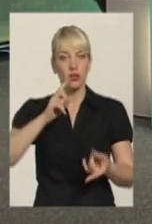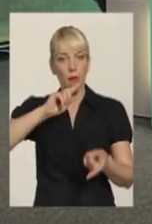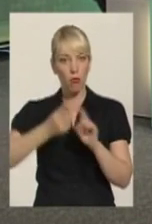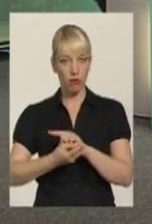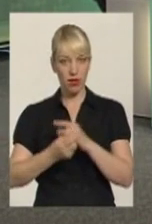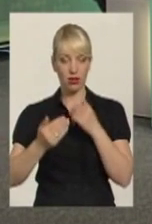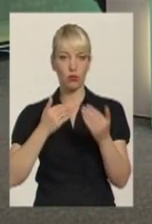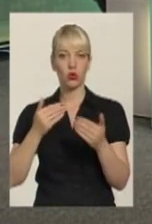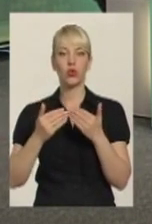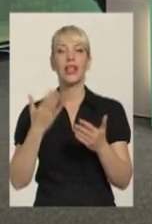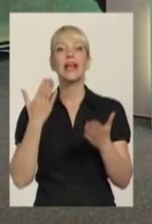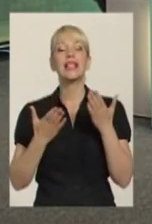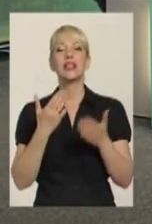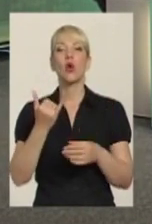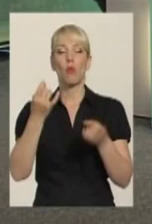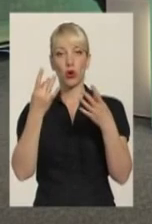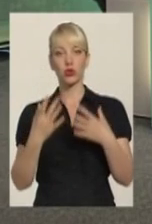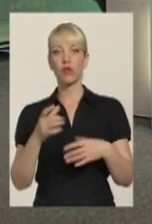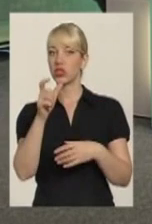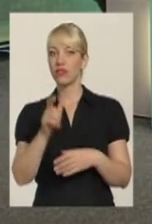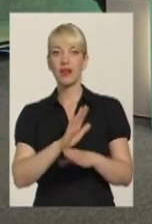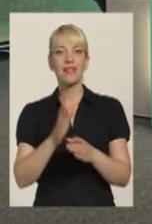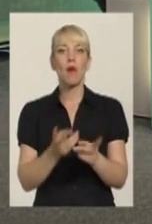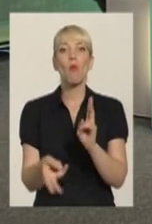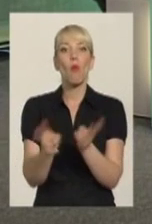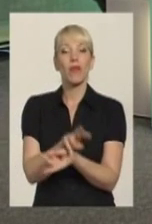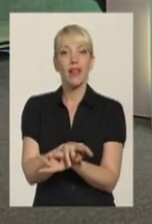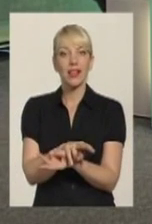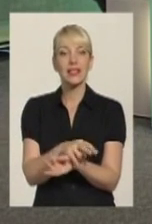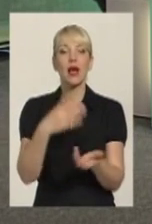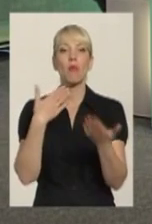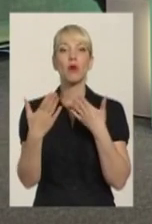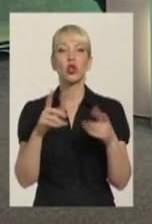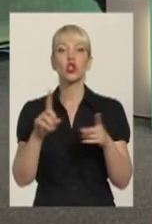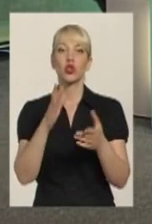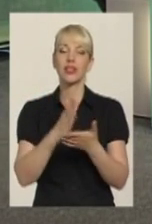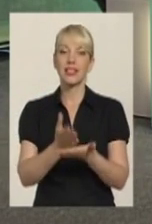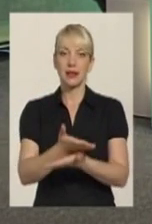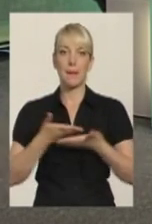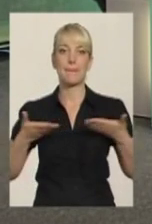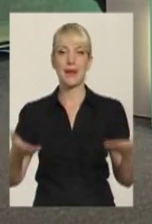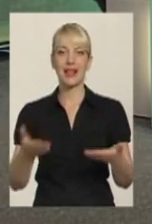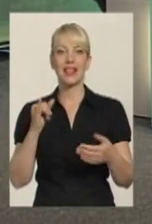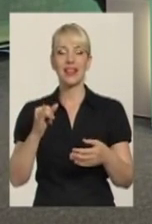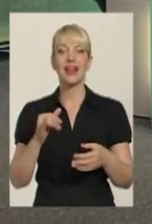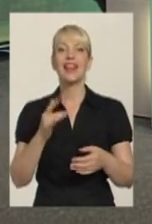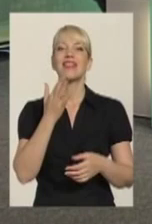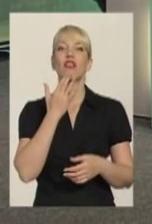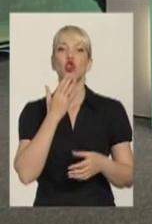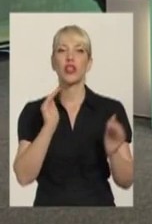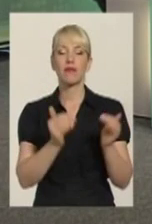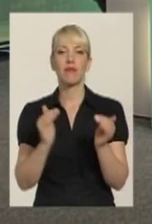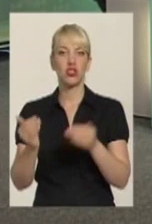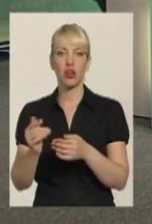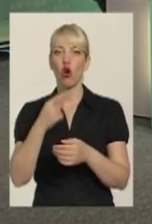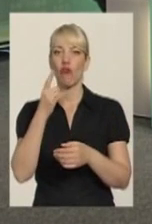Якщо у простого чоловіка не поміняється подход, що є ми і є національності, тут говорить